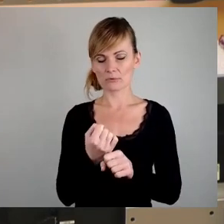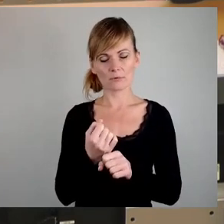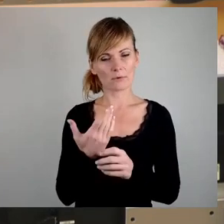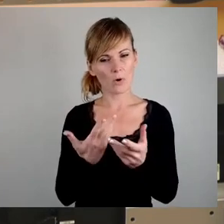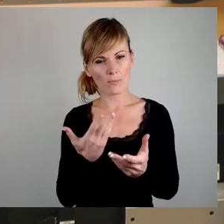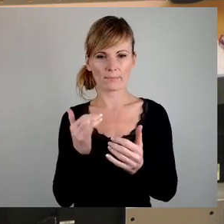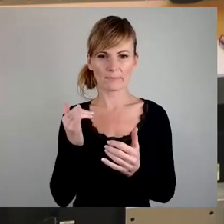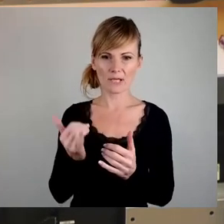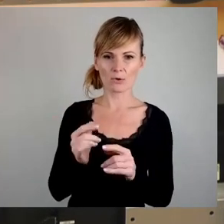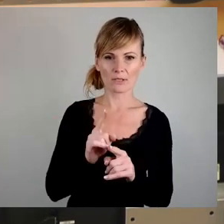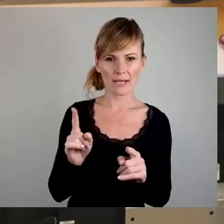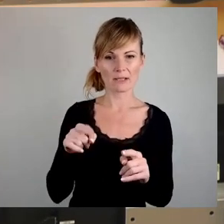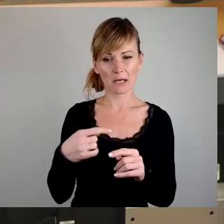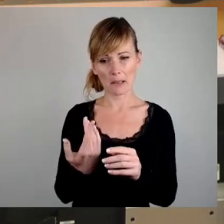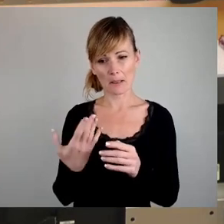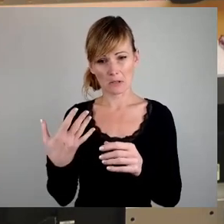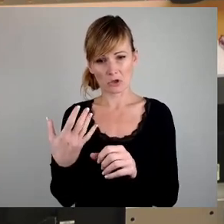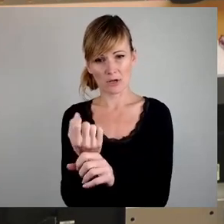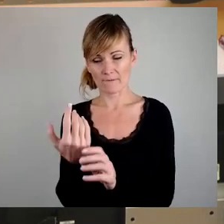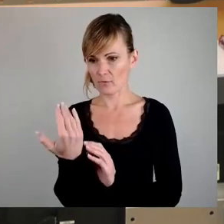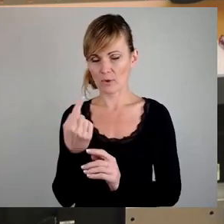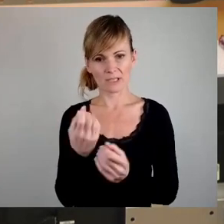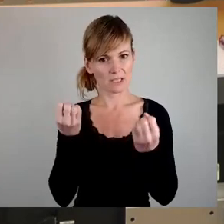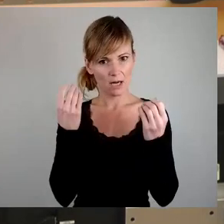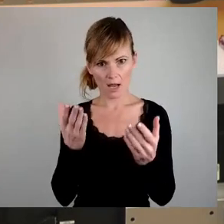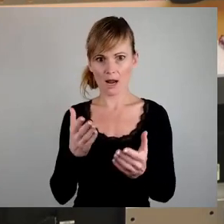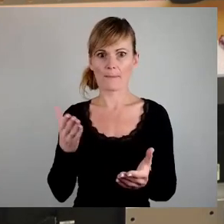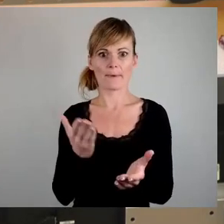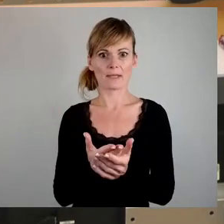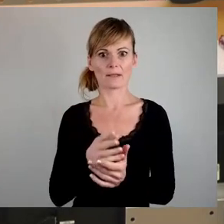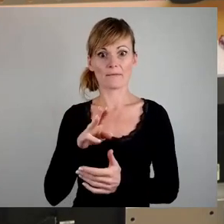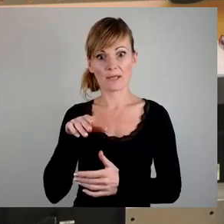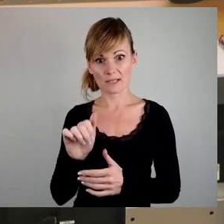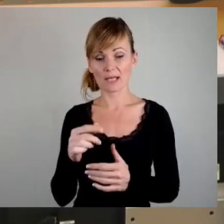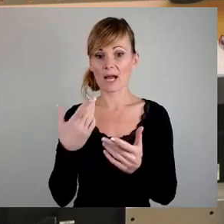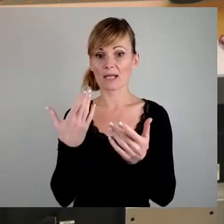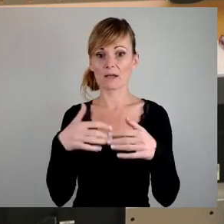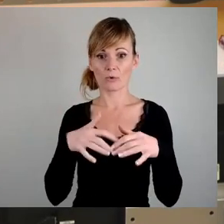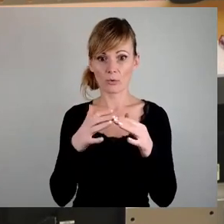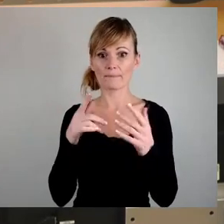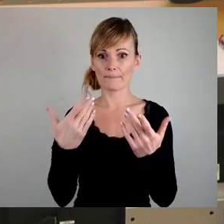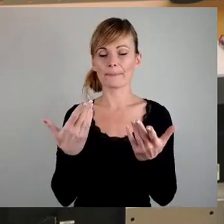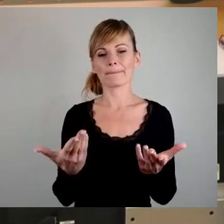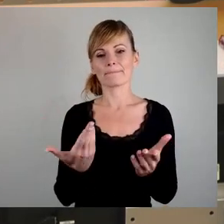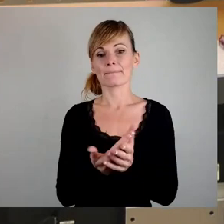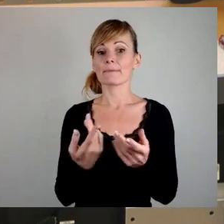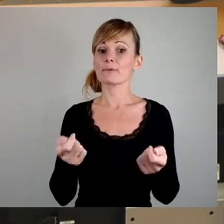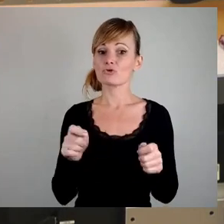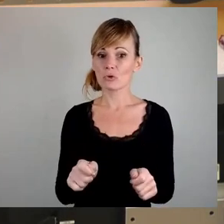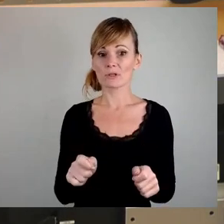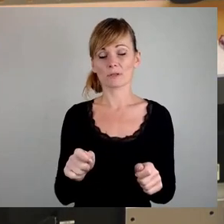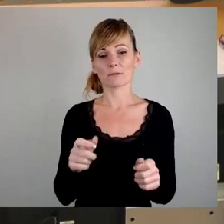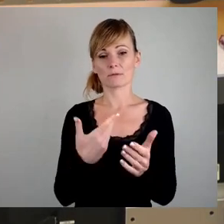dazu gekommen ist. Das war überhaupt nicht klar, dass wir am Ende die WID gründen können. Und mit diesem Beschluss verfestigen wir die politische